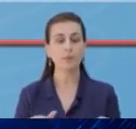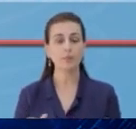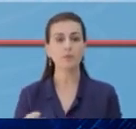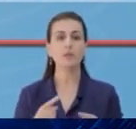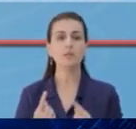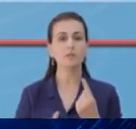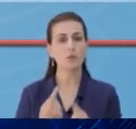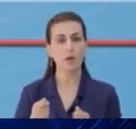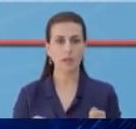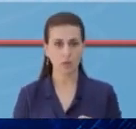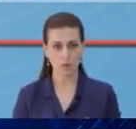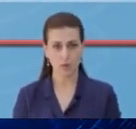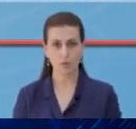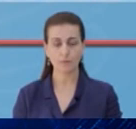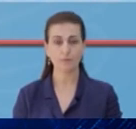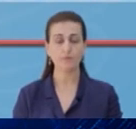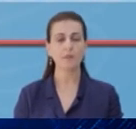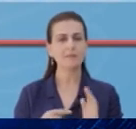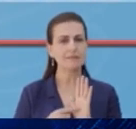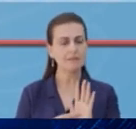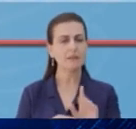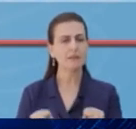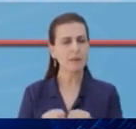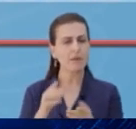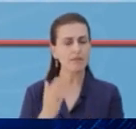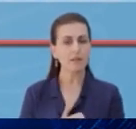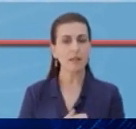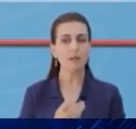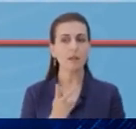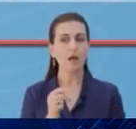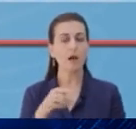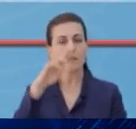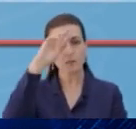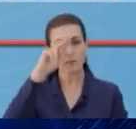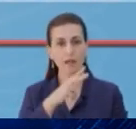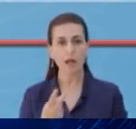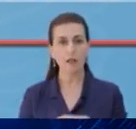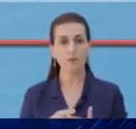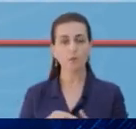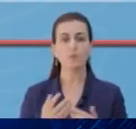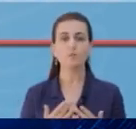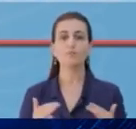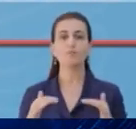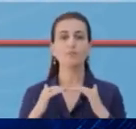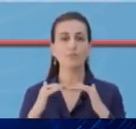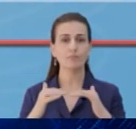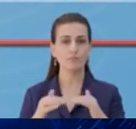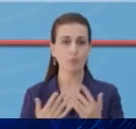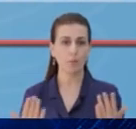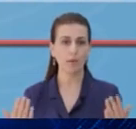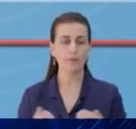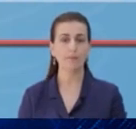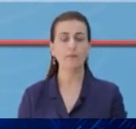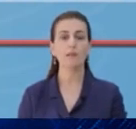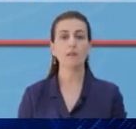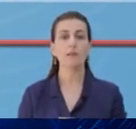kjo situatë është e kontroluar. Të reguji si vërtet, numri të shëruarve në spital vazhdojnë të mbetet në shifrat të qëndrushme. Në